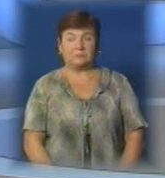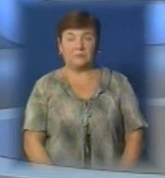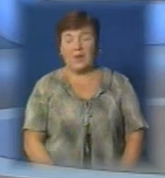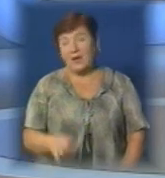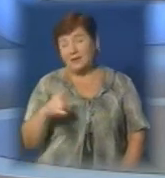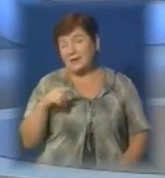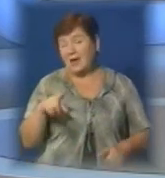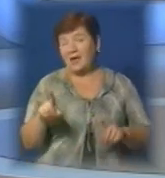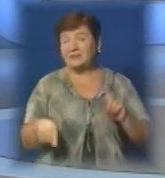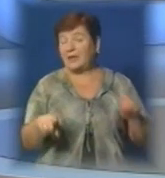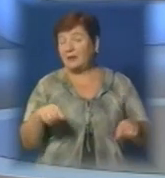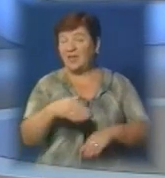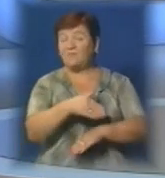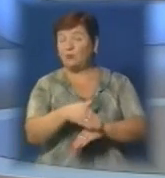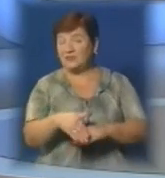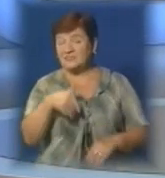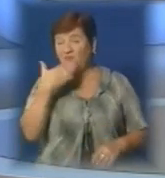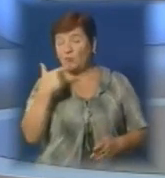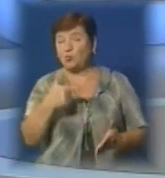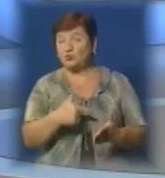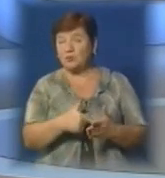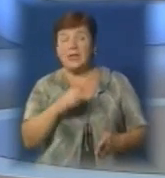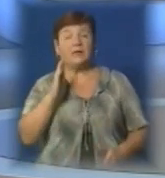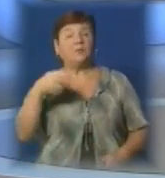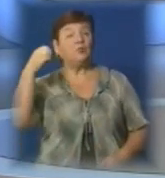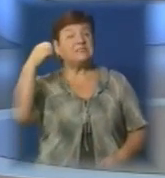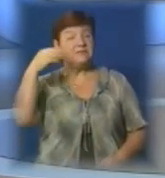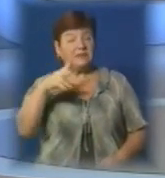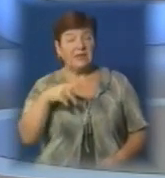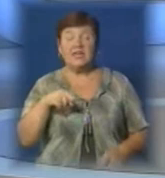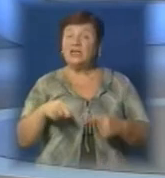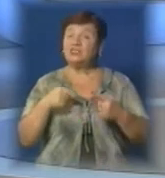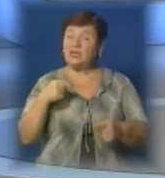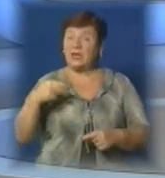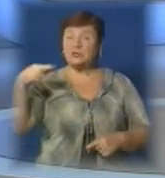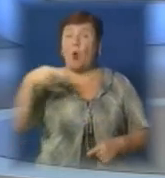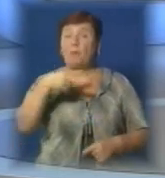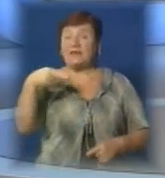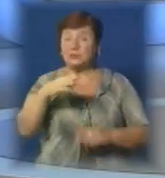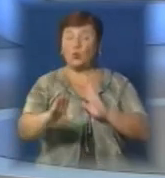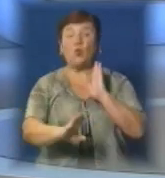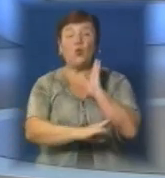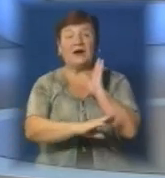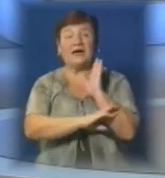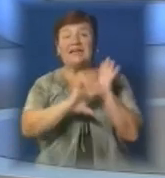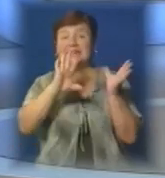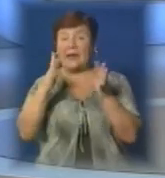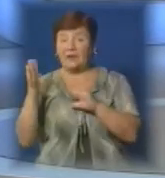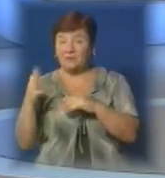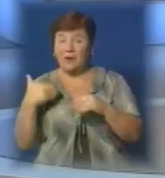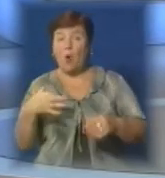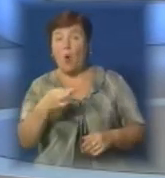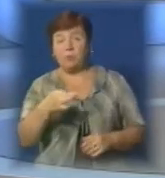На деяких вулицях Ужгорода цього тижня не буде світла через обрізку дерев. Про це повідомили в колцентрі ПАД «Закарпаття